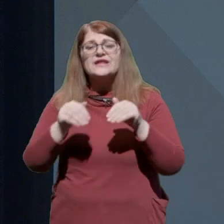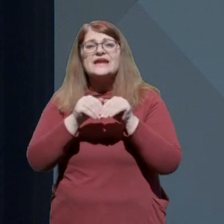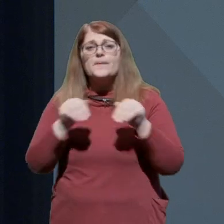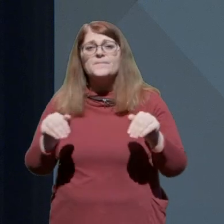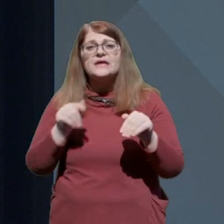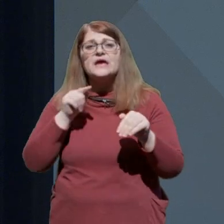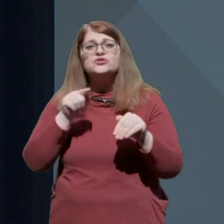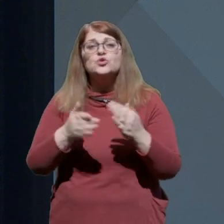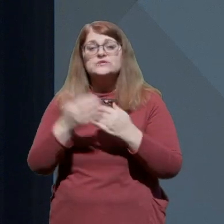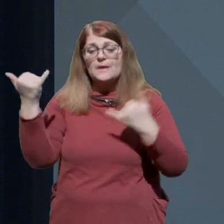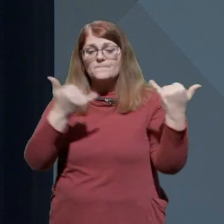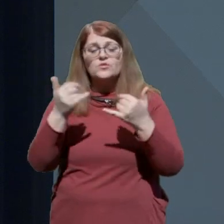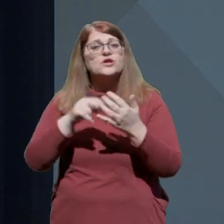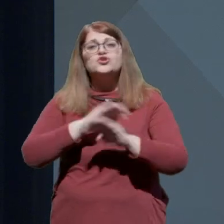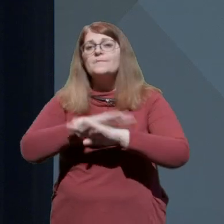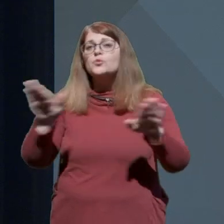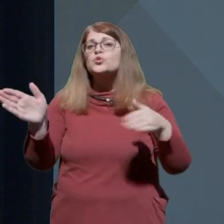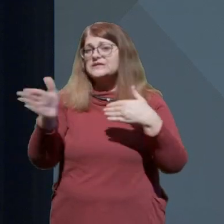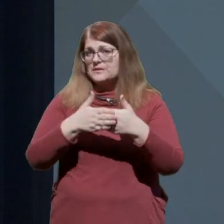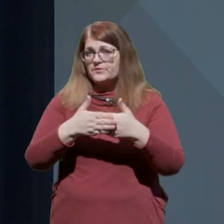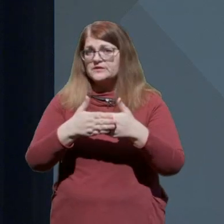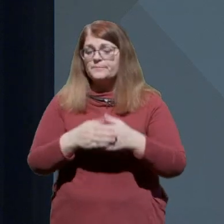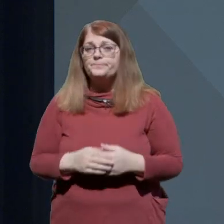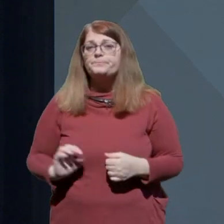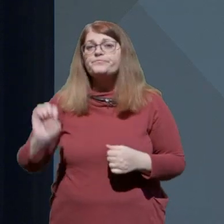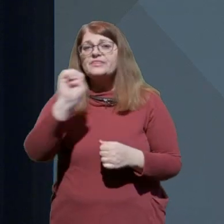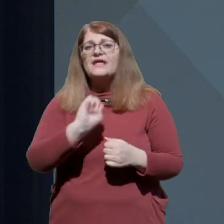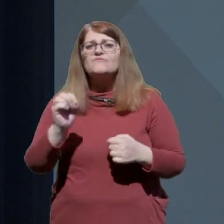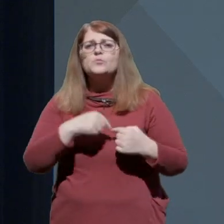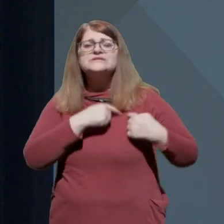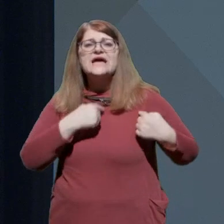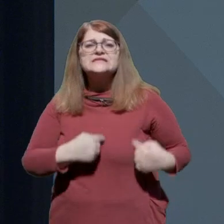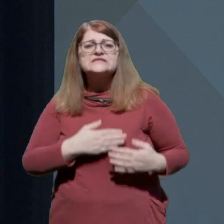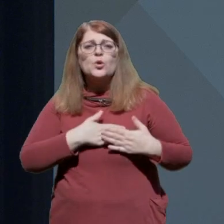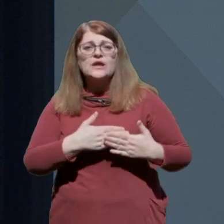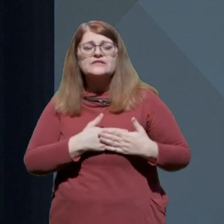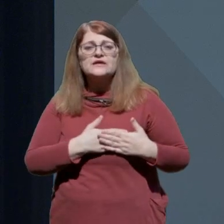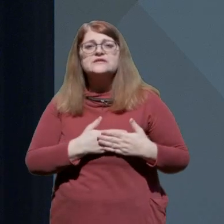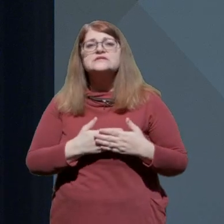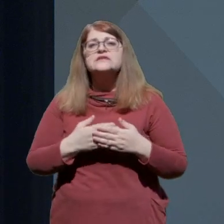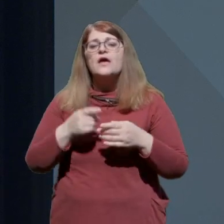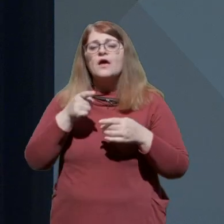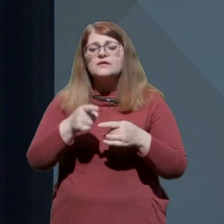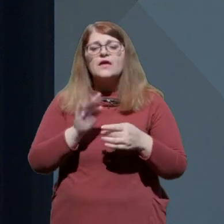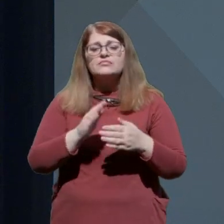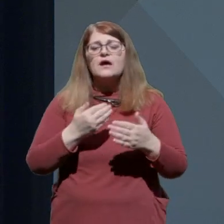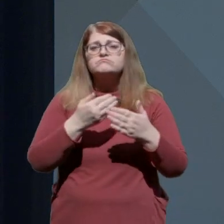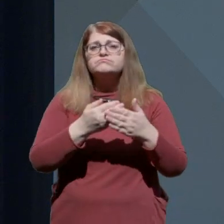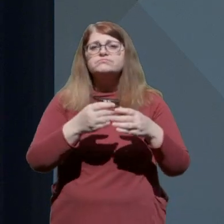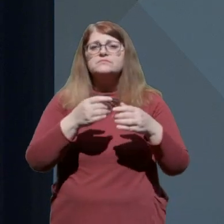zapotnike še vedno posod zaprte. Evropska solidarnost, ki je odvisna zgolj od institucij Evropske unije,